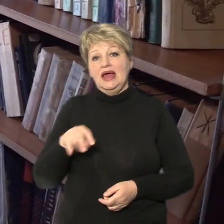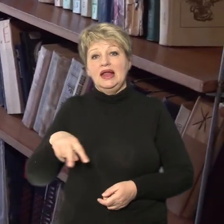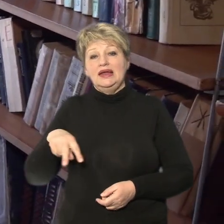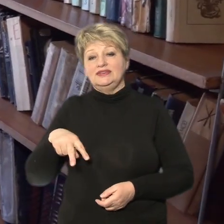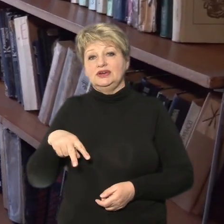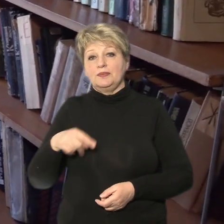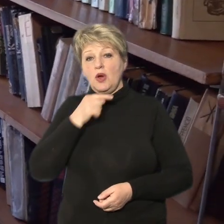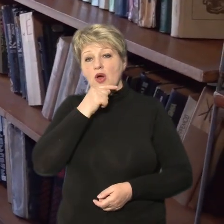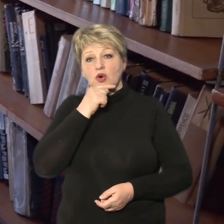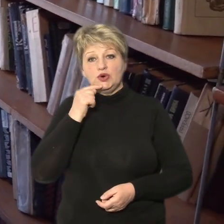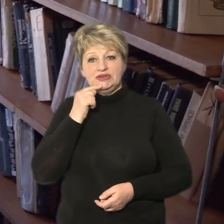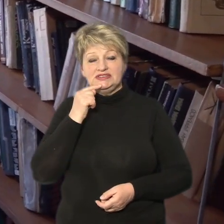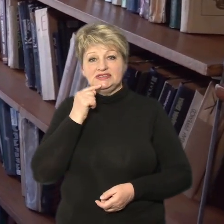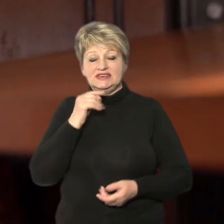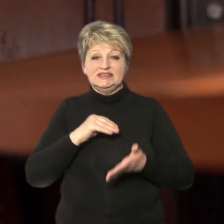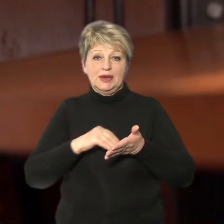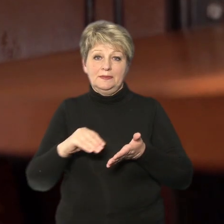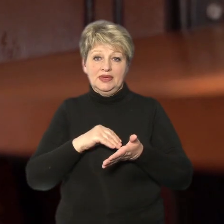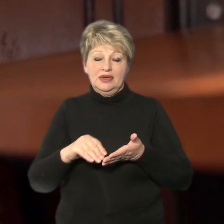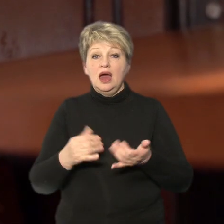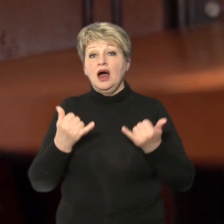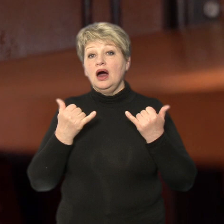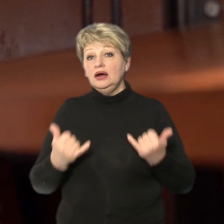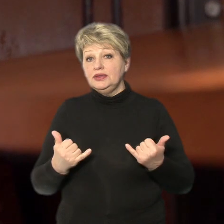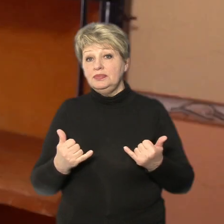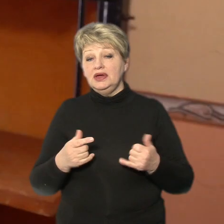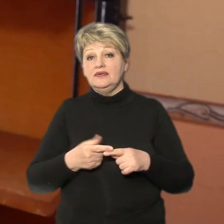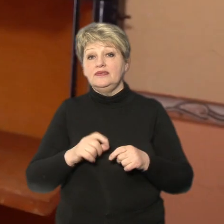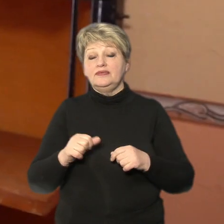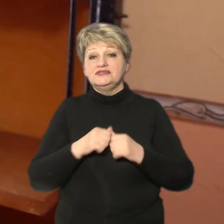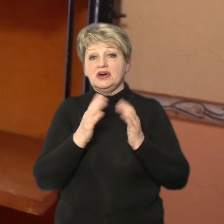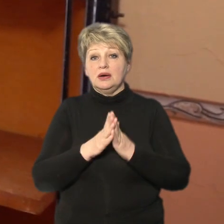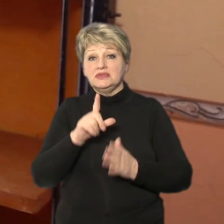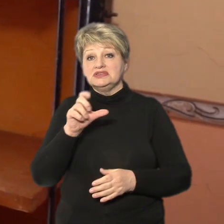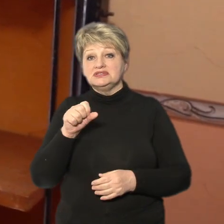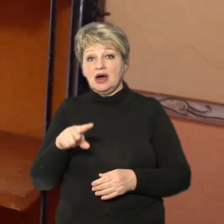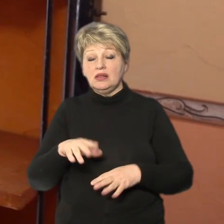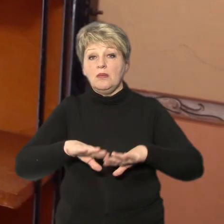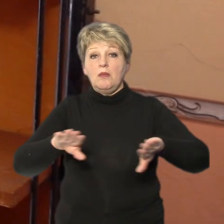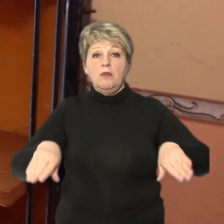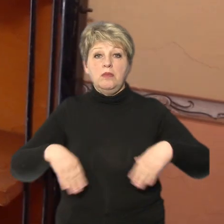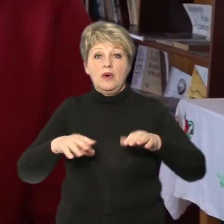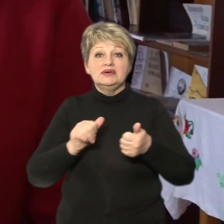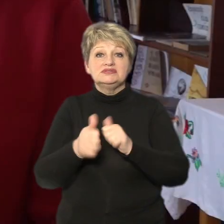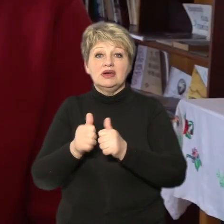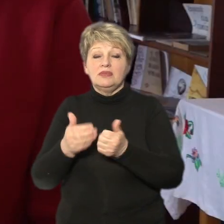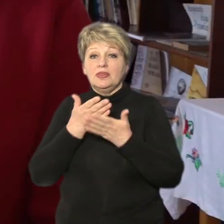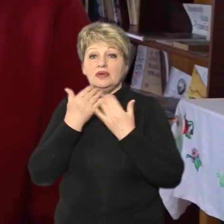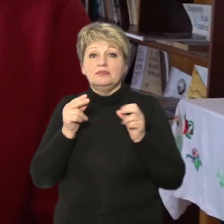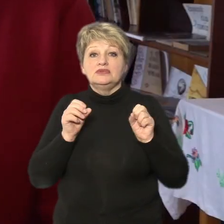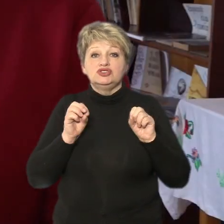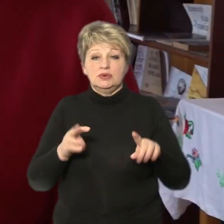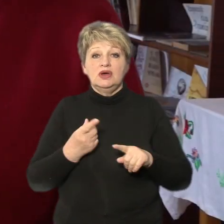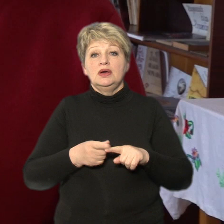російських класиків. А тепер полиці у загальному залі пустують, замінити їх нічим, каже пані Наталя. Тому